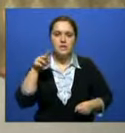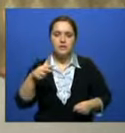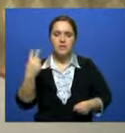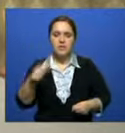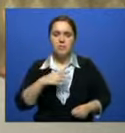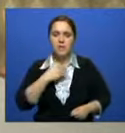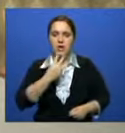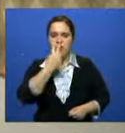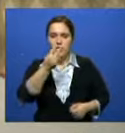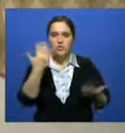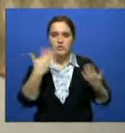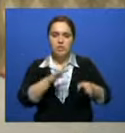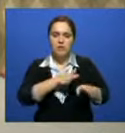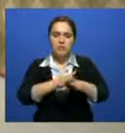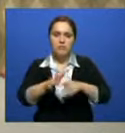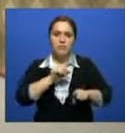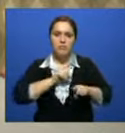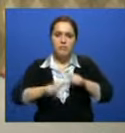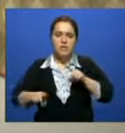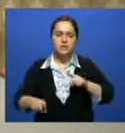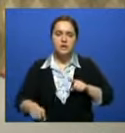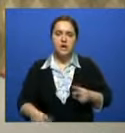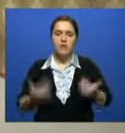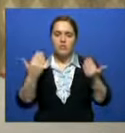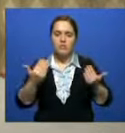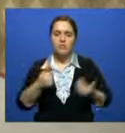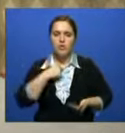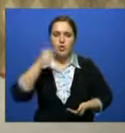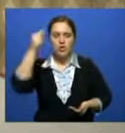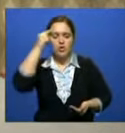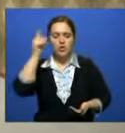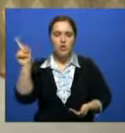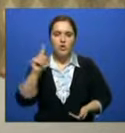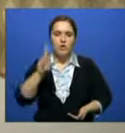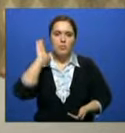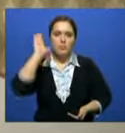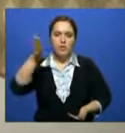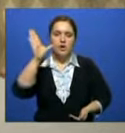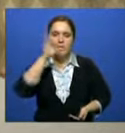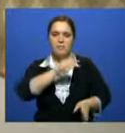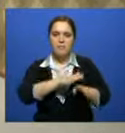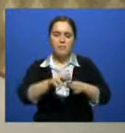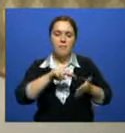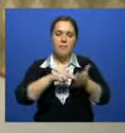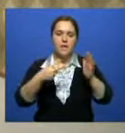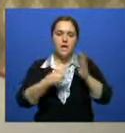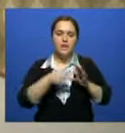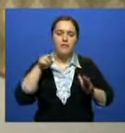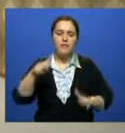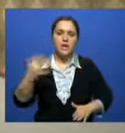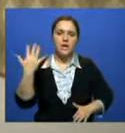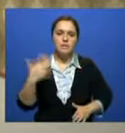того, что эта стратегия уже реализована. И поэтому у меня нет никаких сомнений в том, что в будущем будет осуществлена стратегия 2050